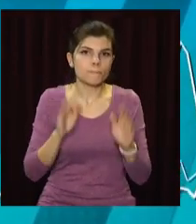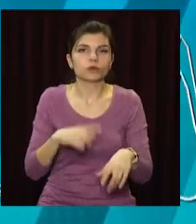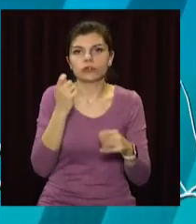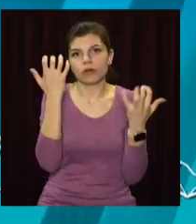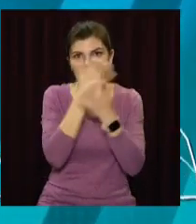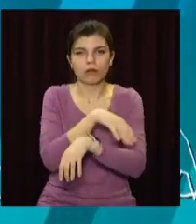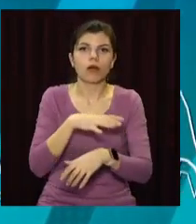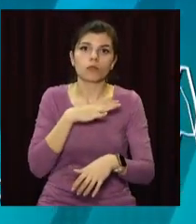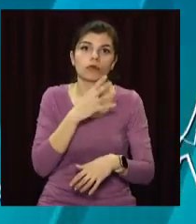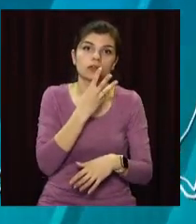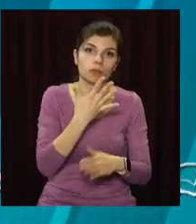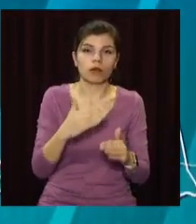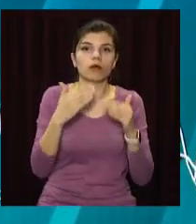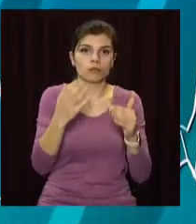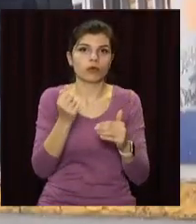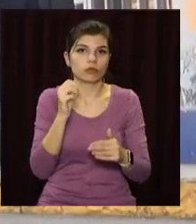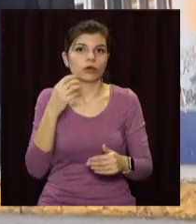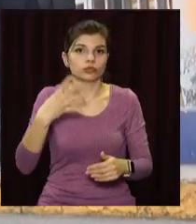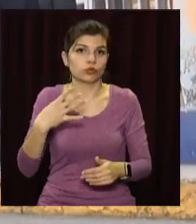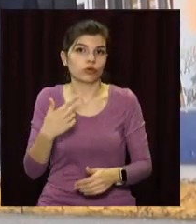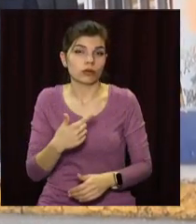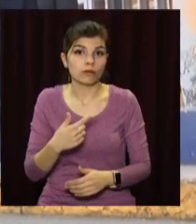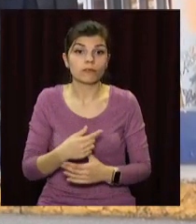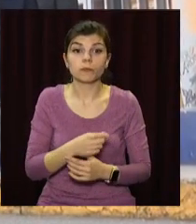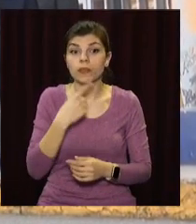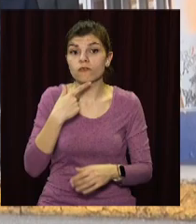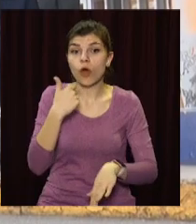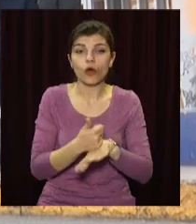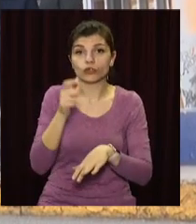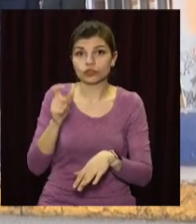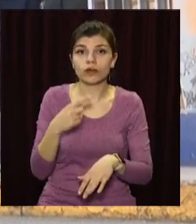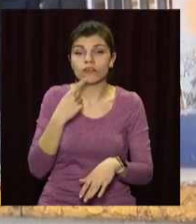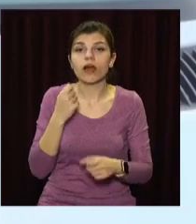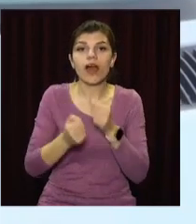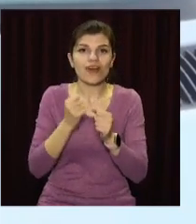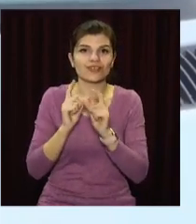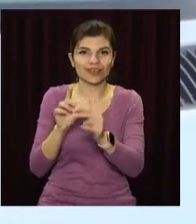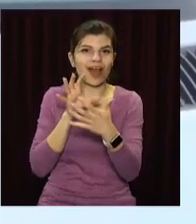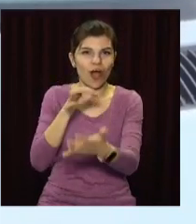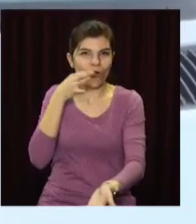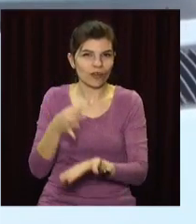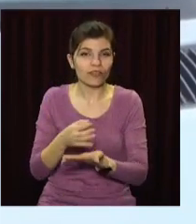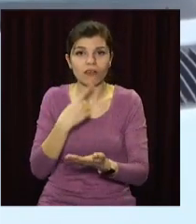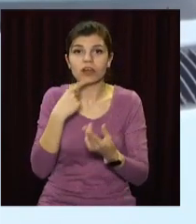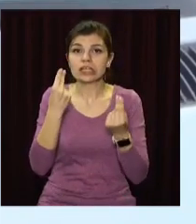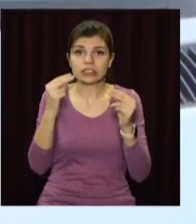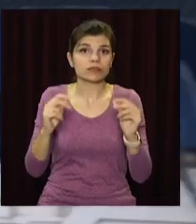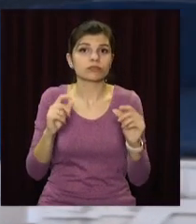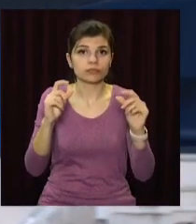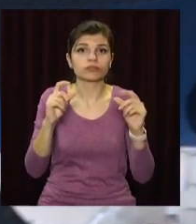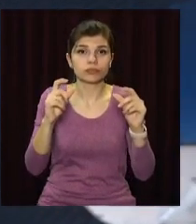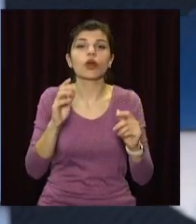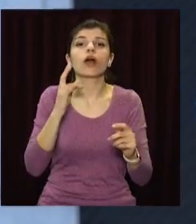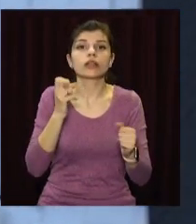балансувати, щоб мало підприємства виживати. Відтак, за словами голови профспілки автоперевізників Дніпропетровщини, ціни зростатимуть